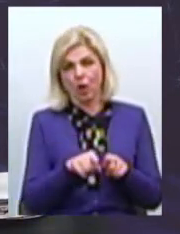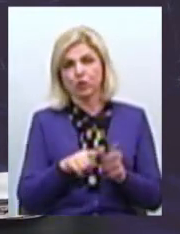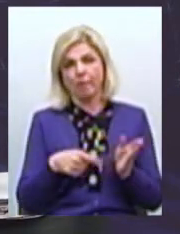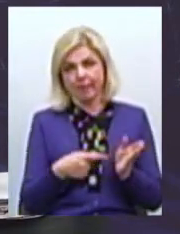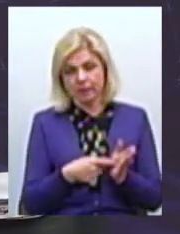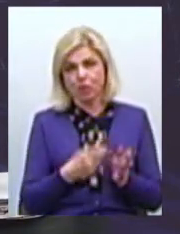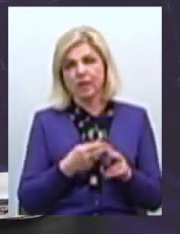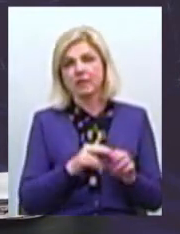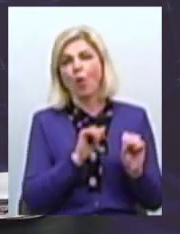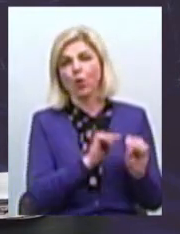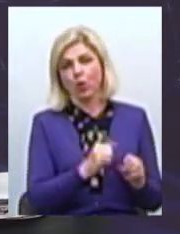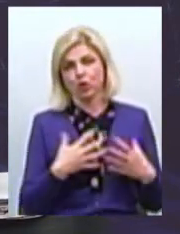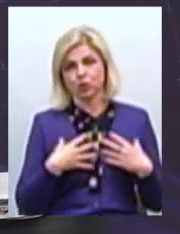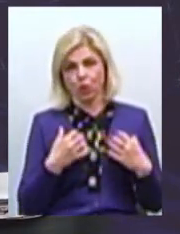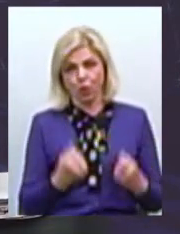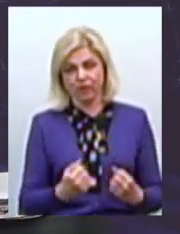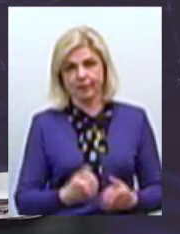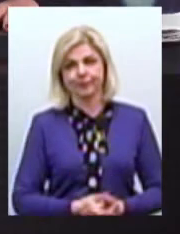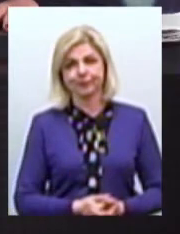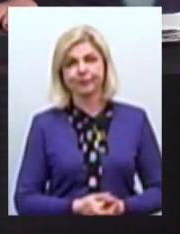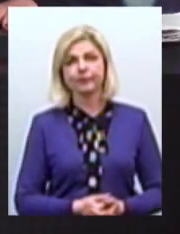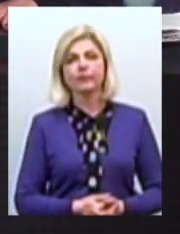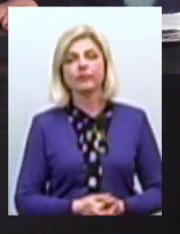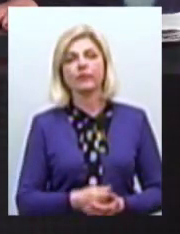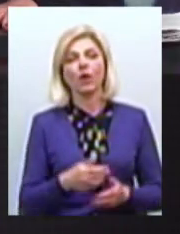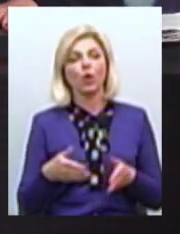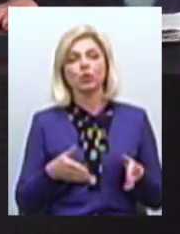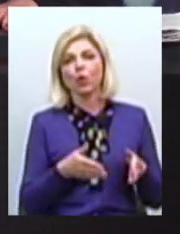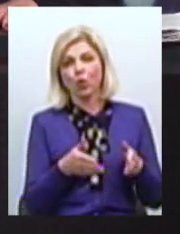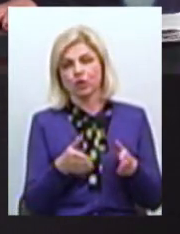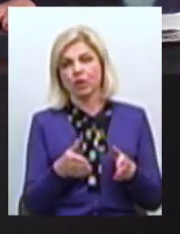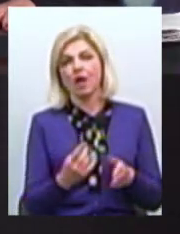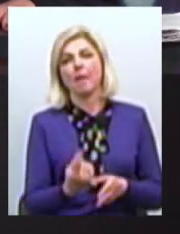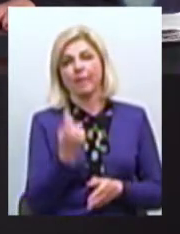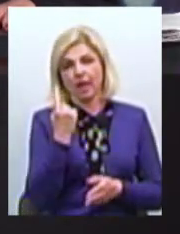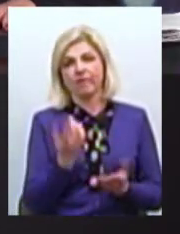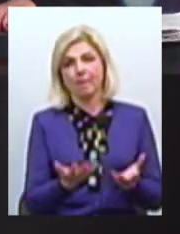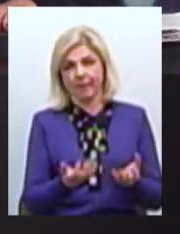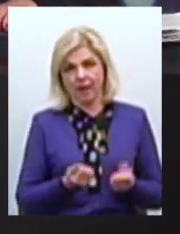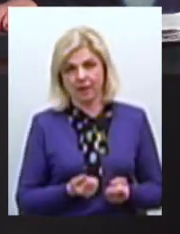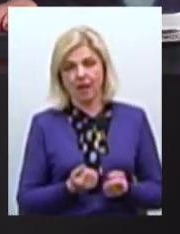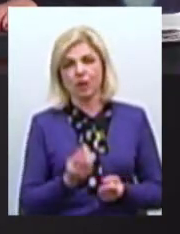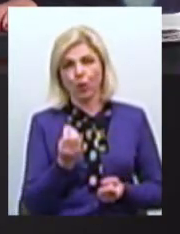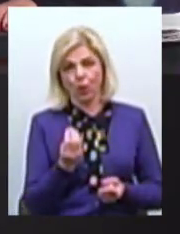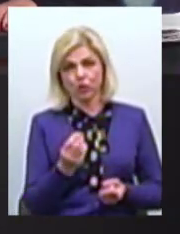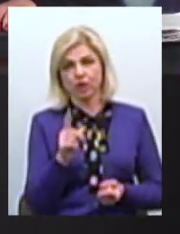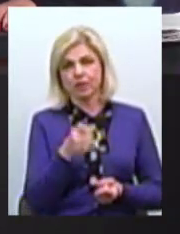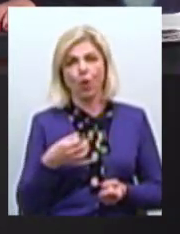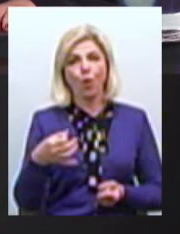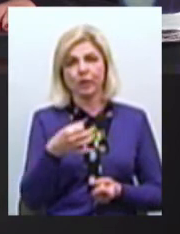стосується охорони здоров'я Дорожня галузь, перше ми прийняли гроші з